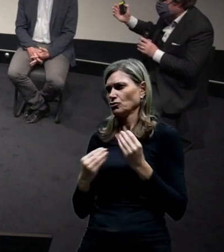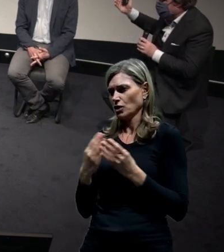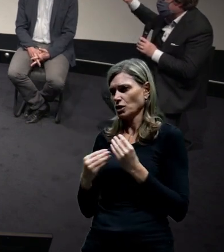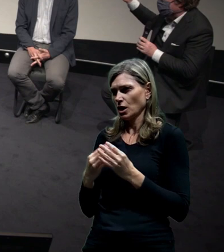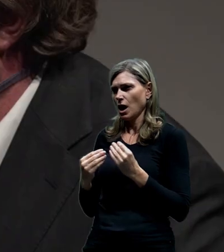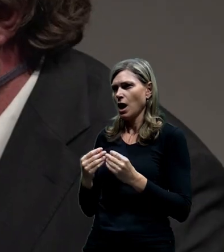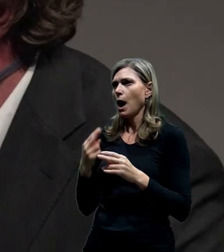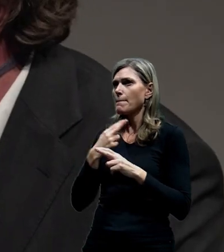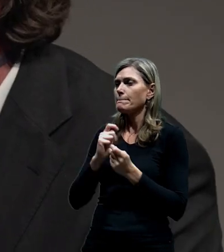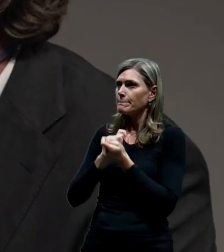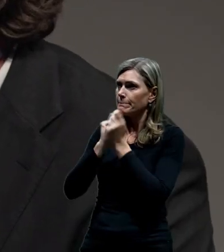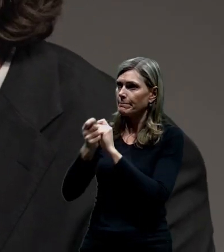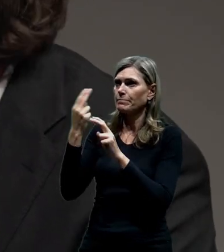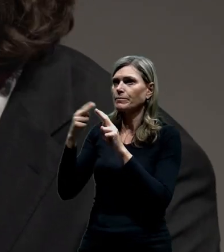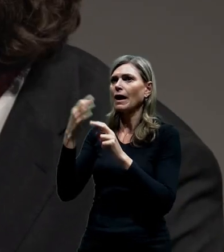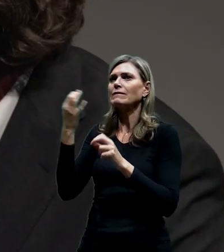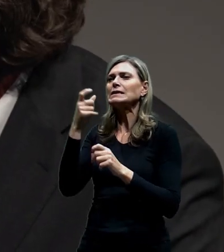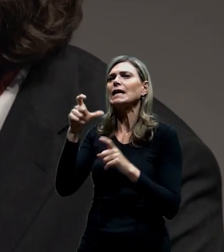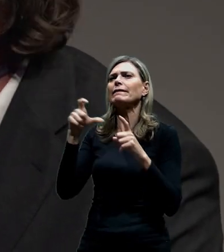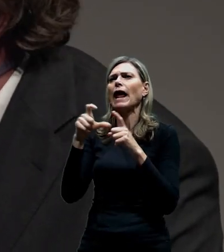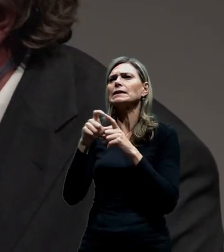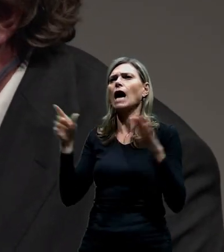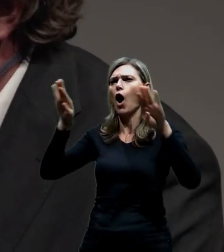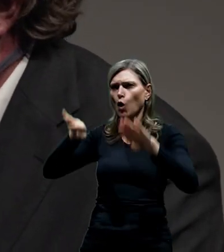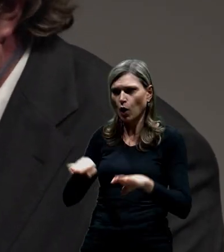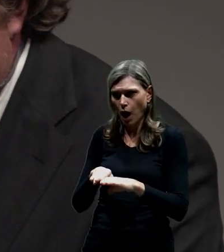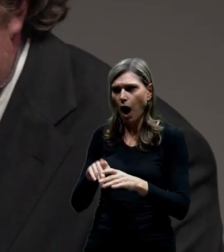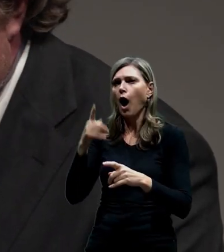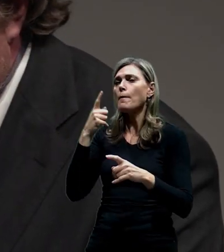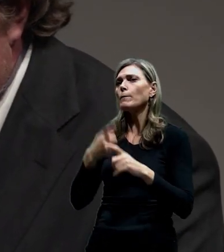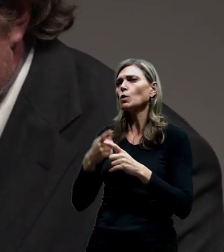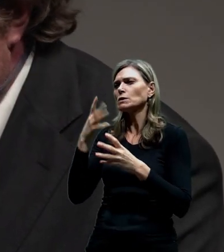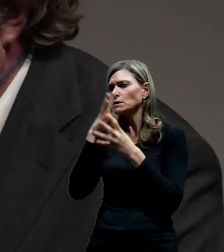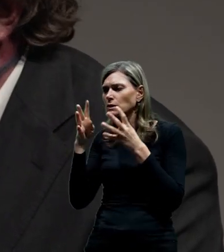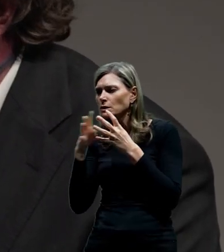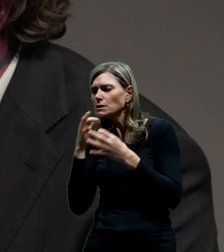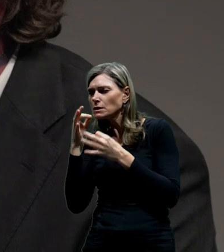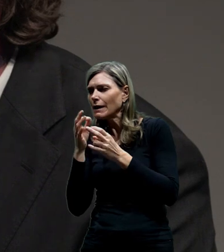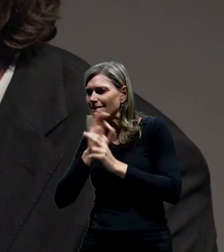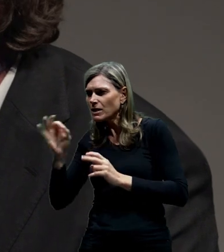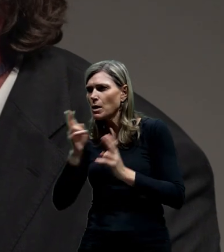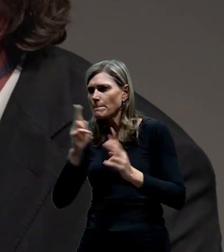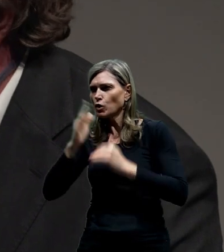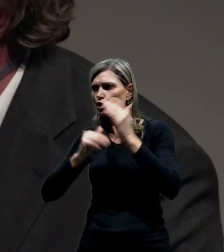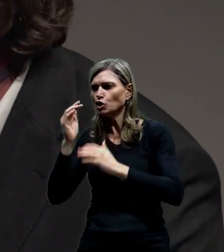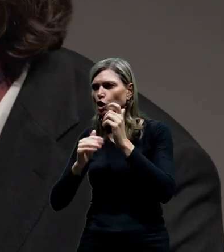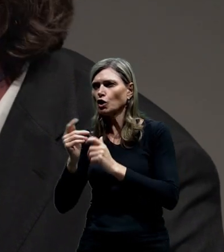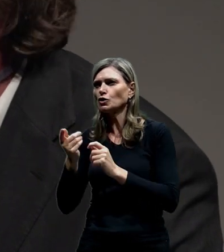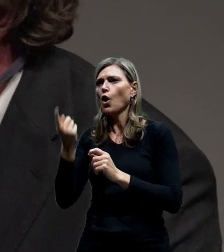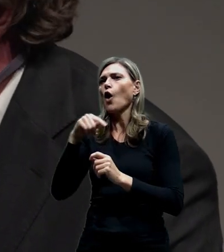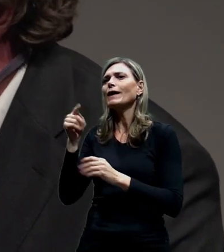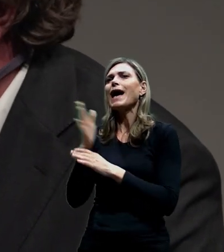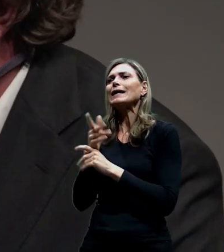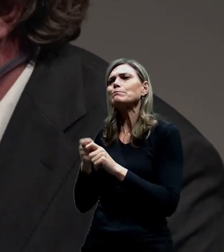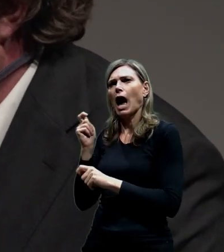tu úpravu u draháňské rokle v případě prověření, zda by nebylo možné zrušit ten přivadič rybářka.